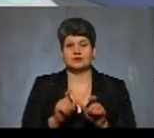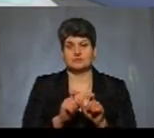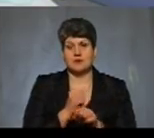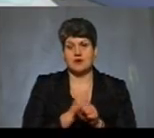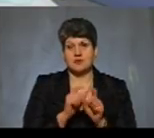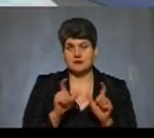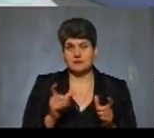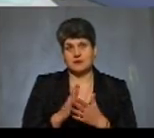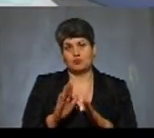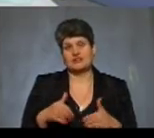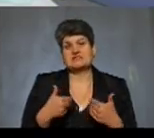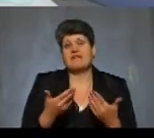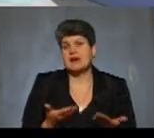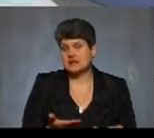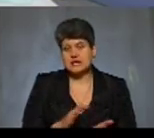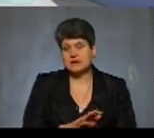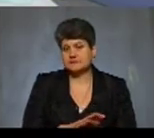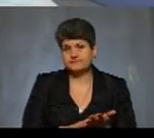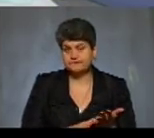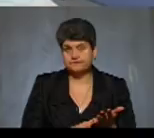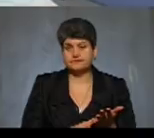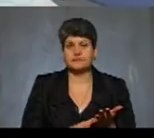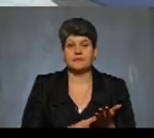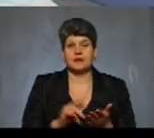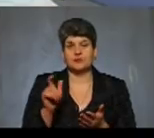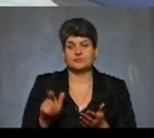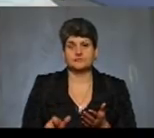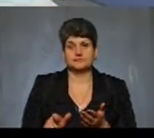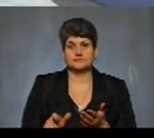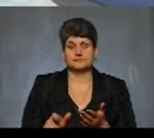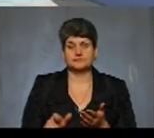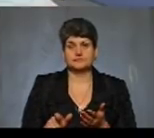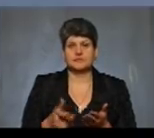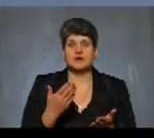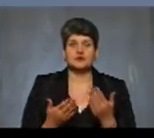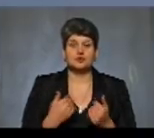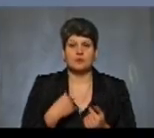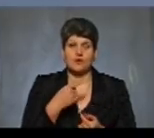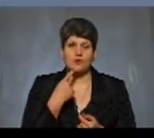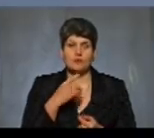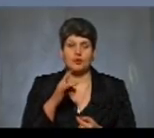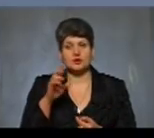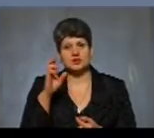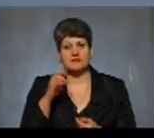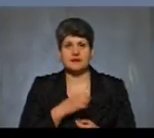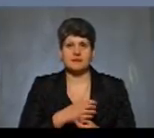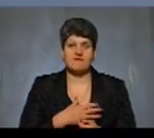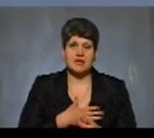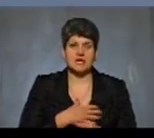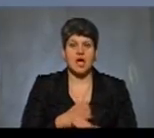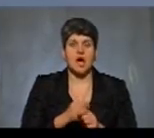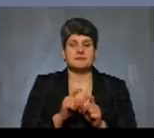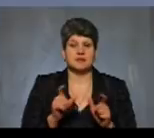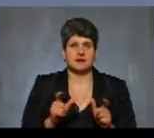фактично має бути звернення. Або безпосередньо споживача. говоримо про комунальні та приватні аптеки? Чи є тут різниця в